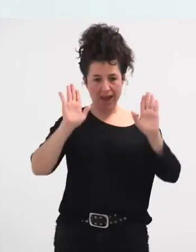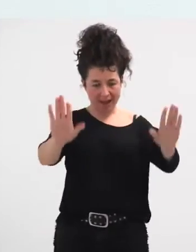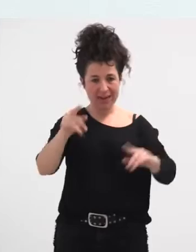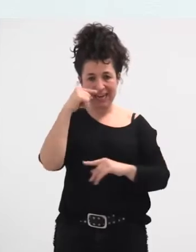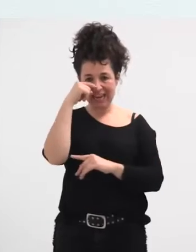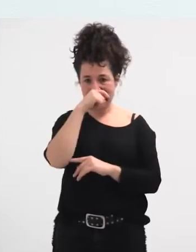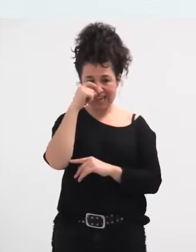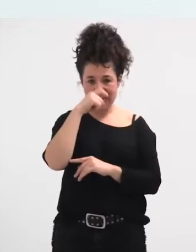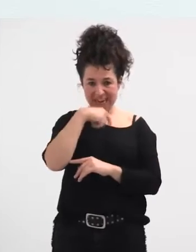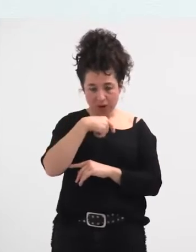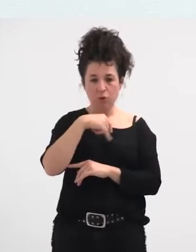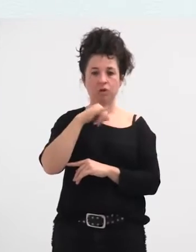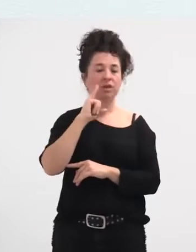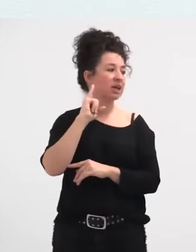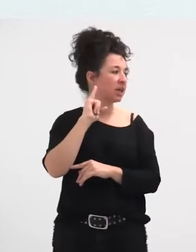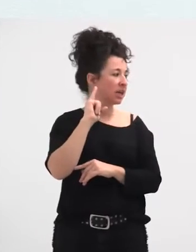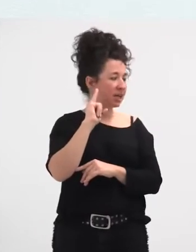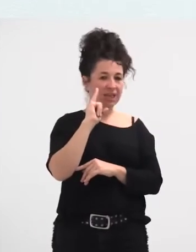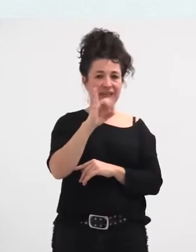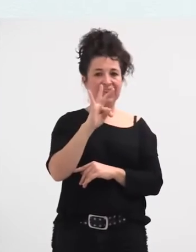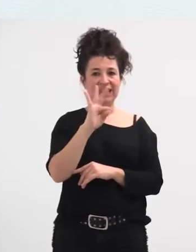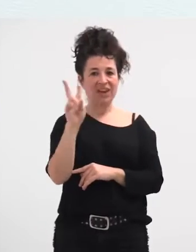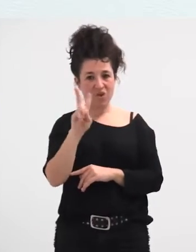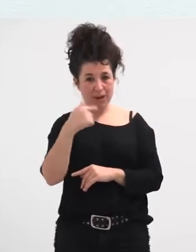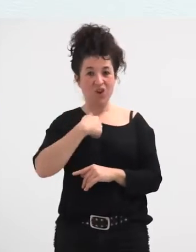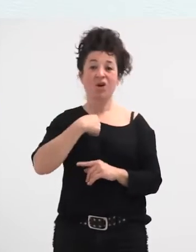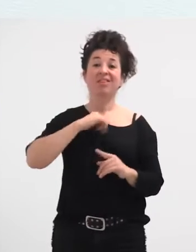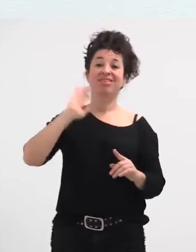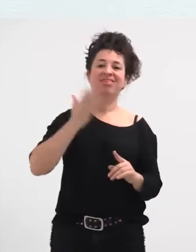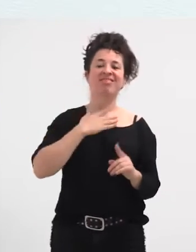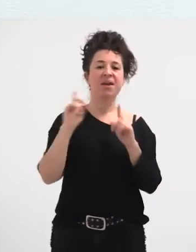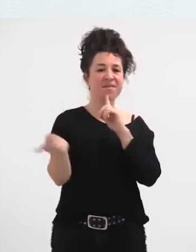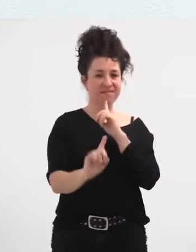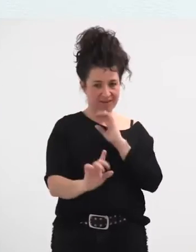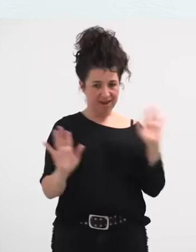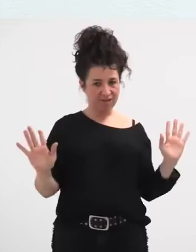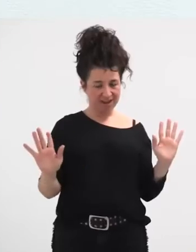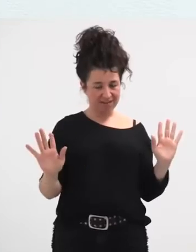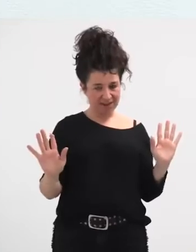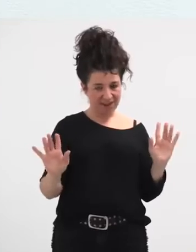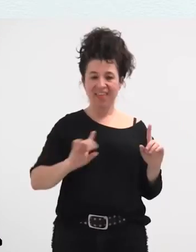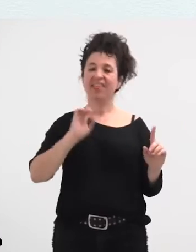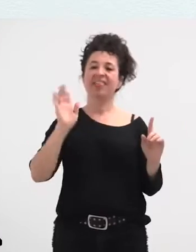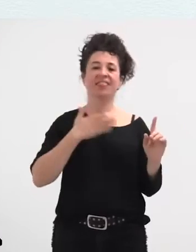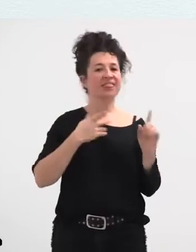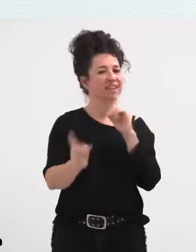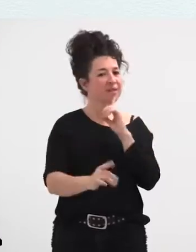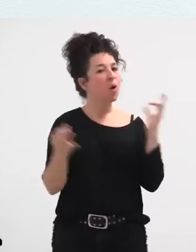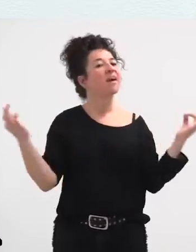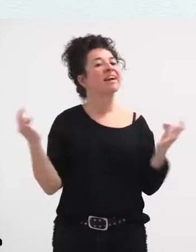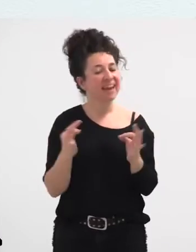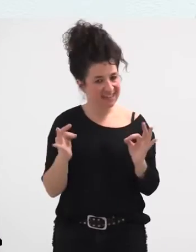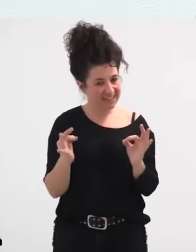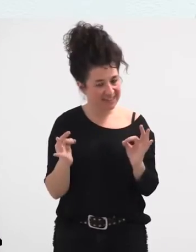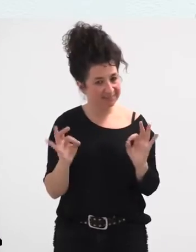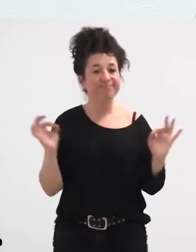de toda labida, eta gauza oio, baina ni bilbokoa naiz. bilboko bati esango dioten zer den bilbokoa izatea, esan nahi, konparatuko idazue